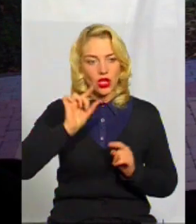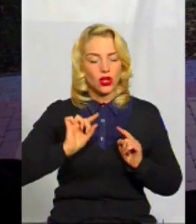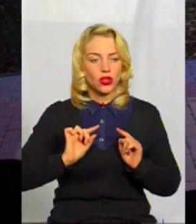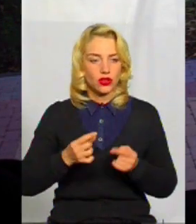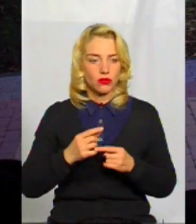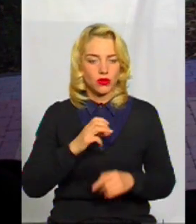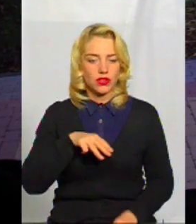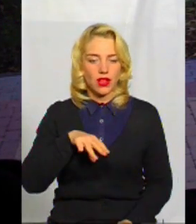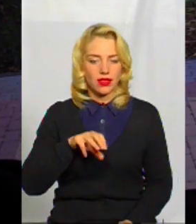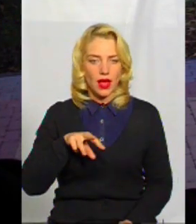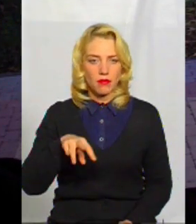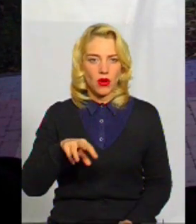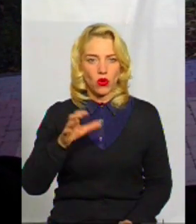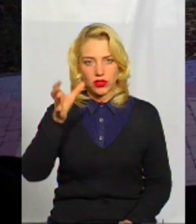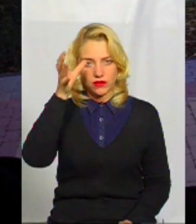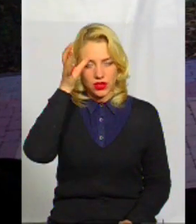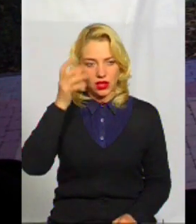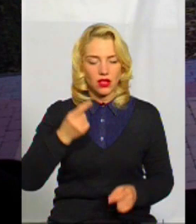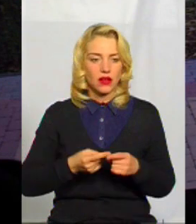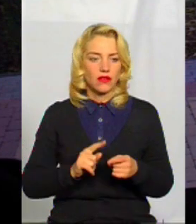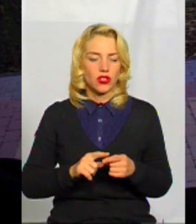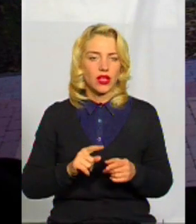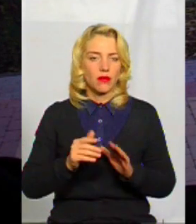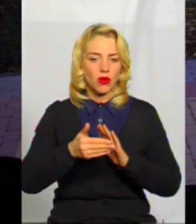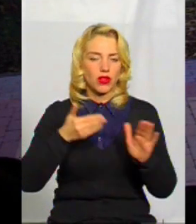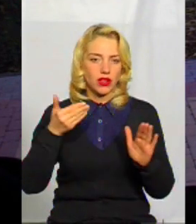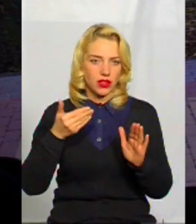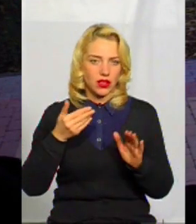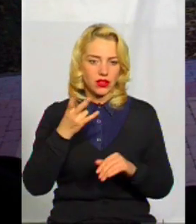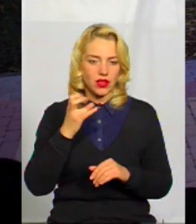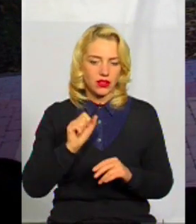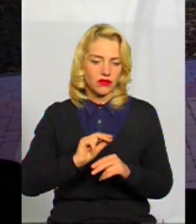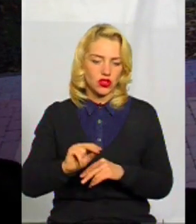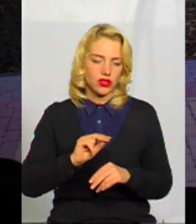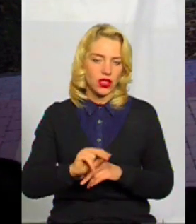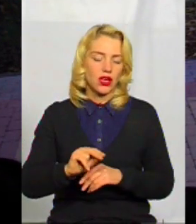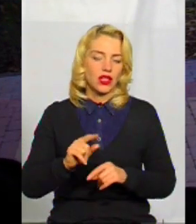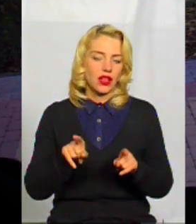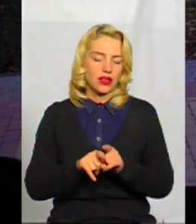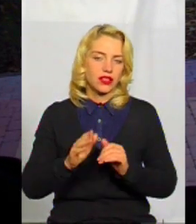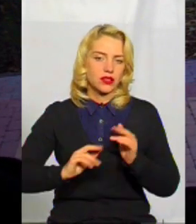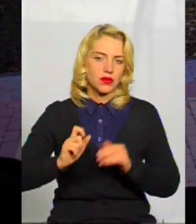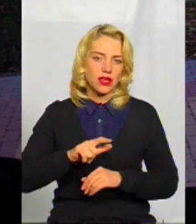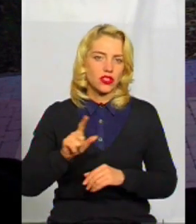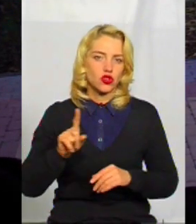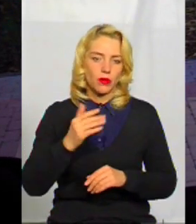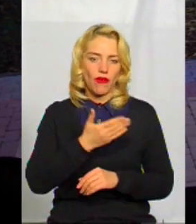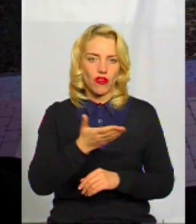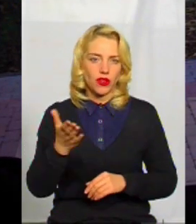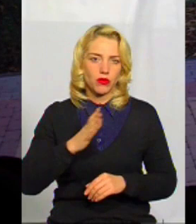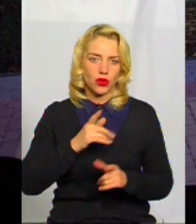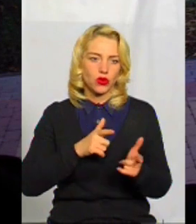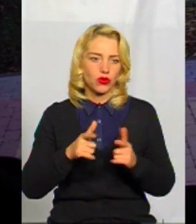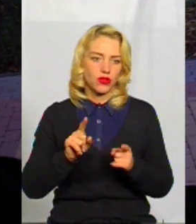стем-освіта, так звана, вона покликана навчити таких спеціалістів, тобто, щоб вони були готовими до